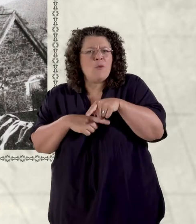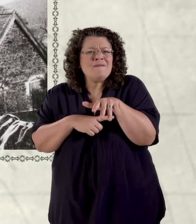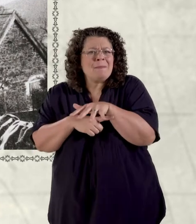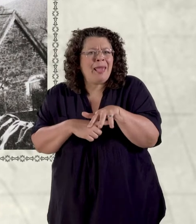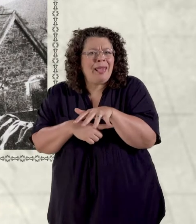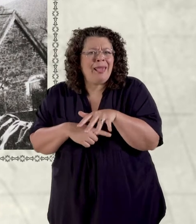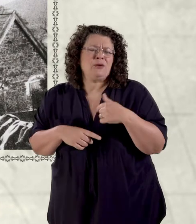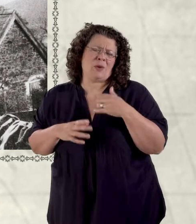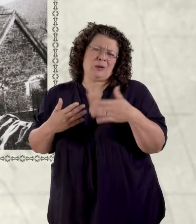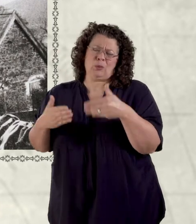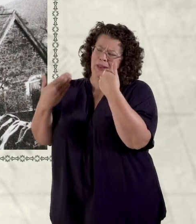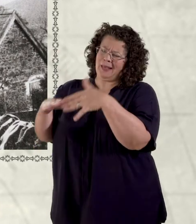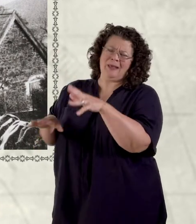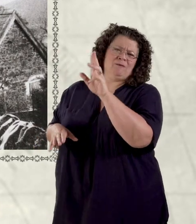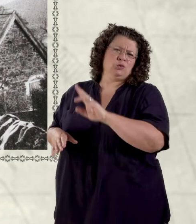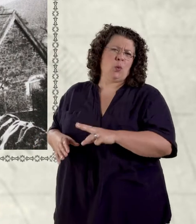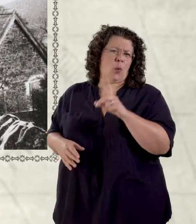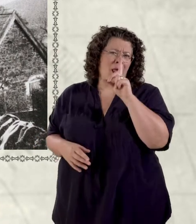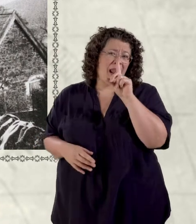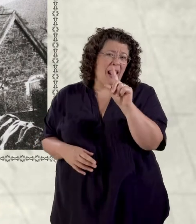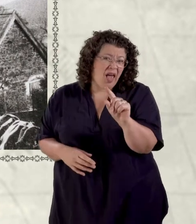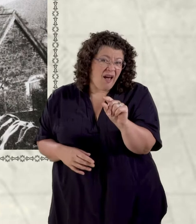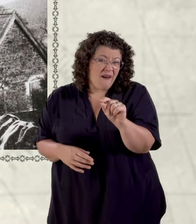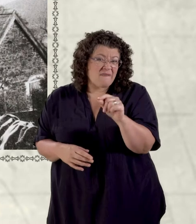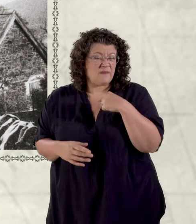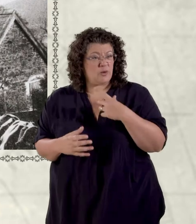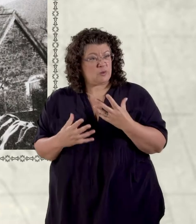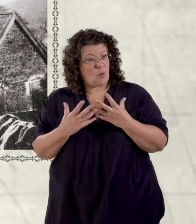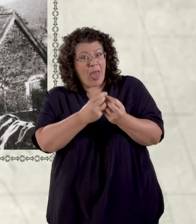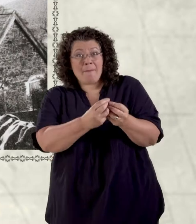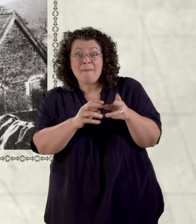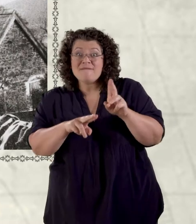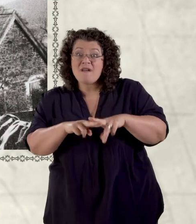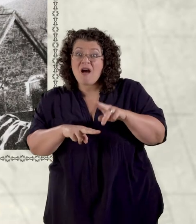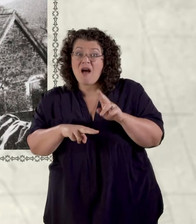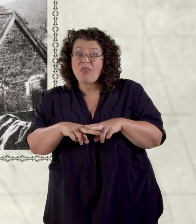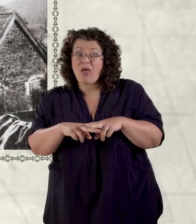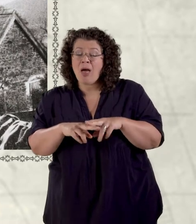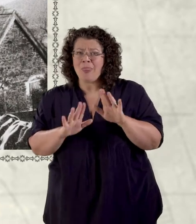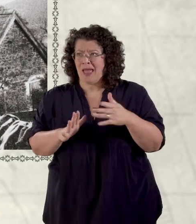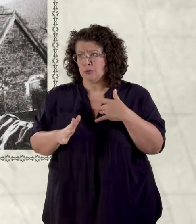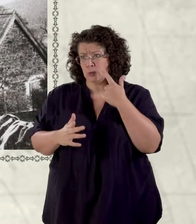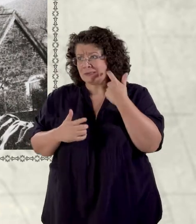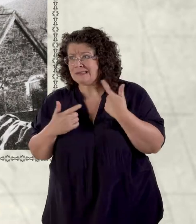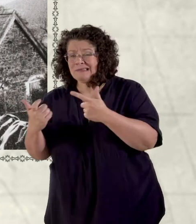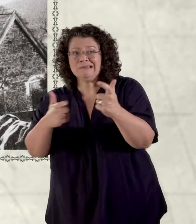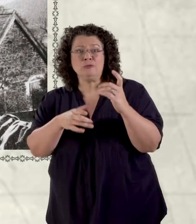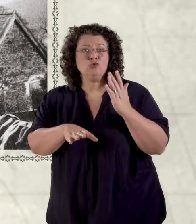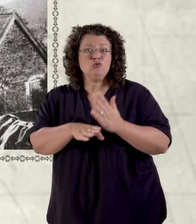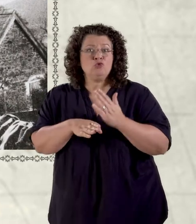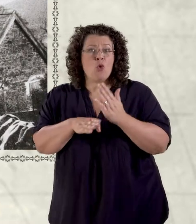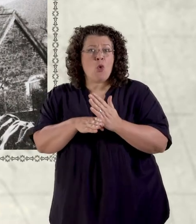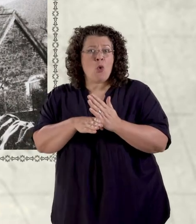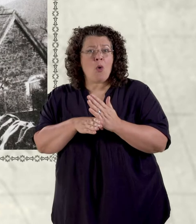fel teulu. Felly, byddai fi chwilio am waith. A gwrth weithio, dyma fi'n enill fy